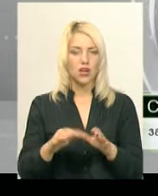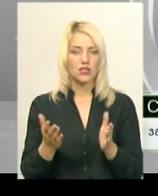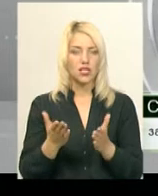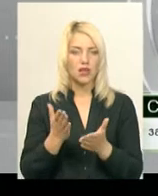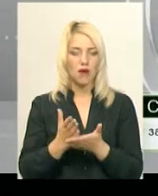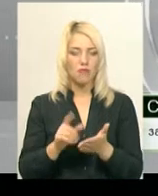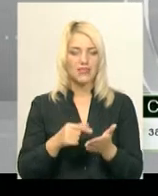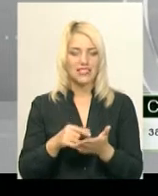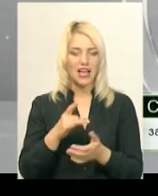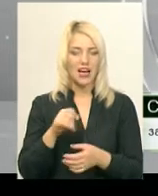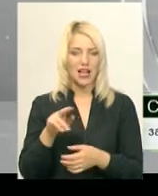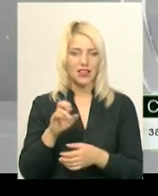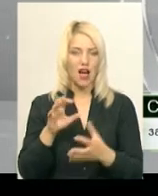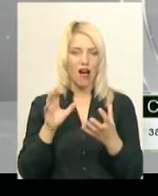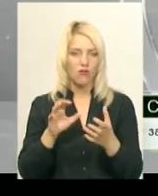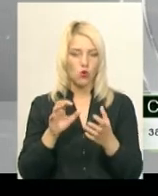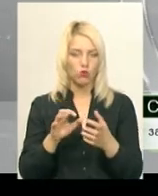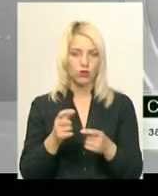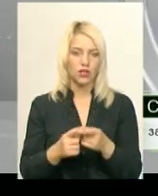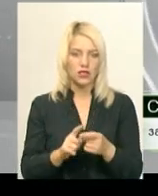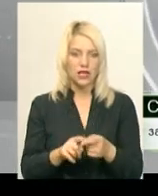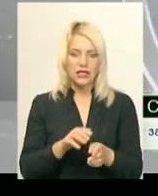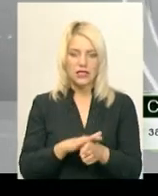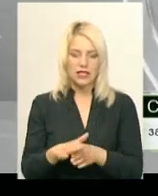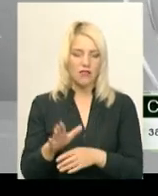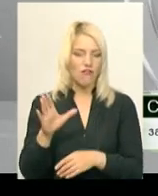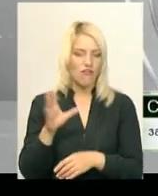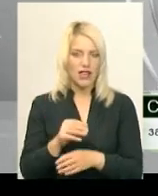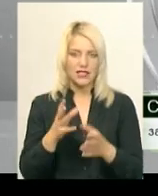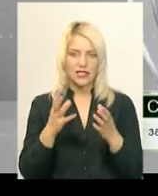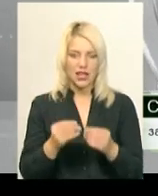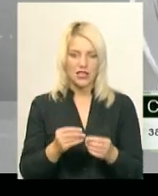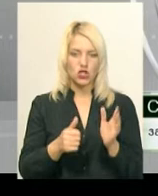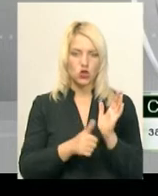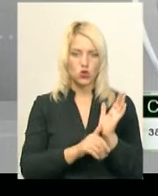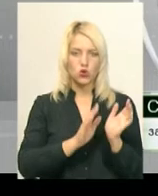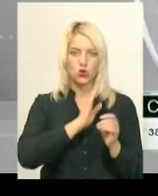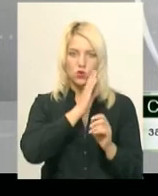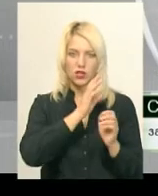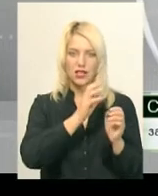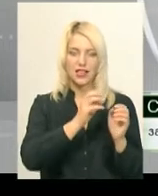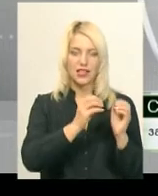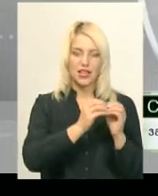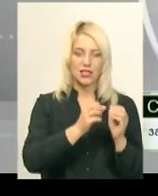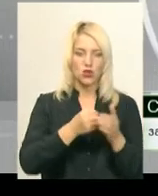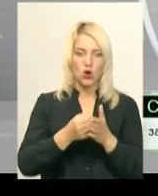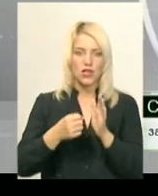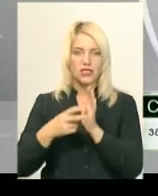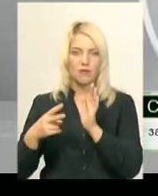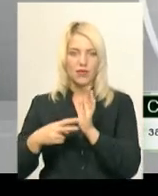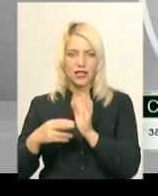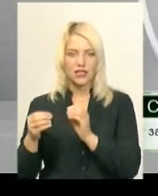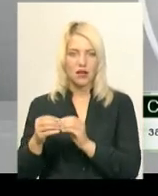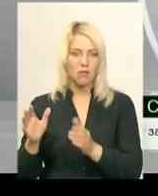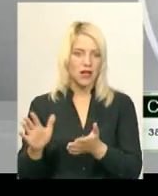має міська рада автобуси, здійснювати увесь день, з 6 години 30 хвилин до 17.30, безкоштовно